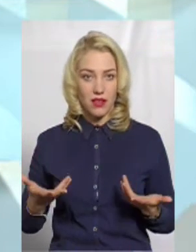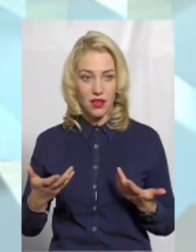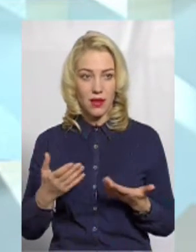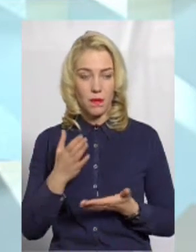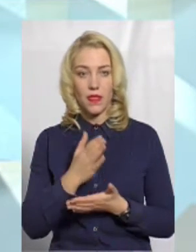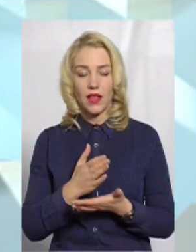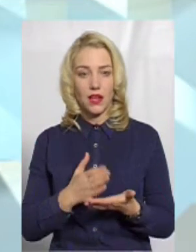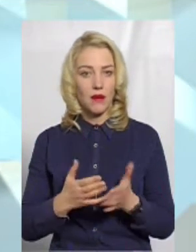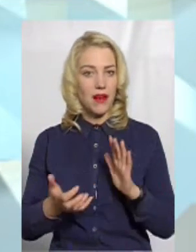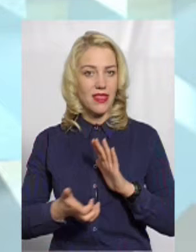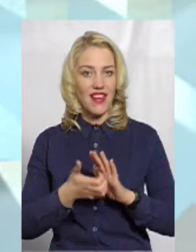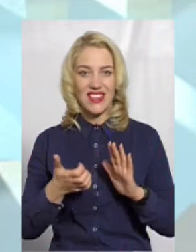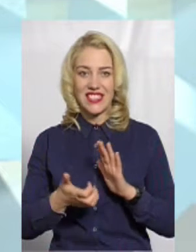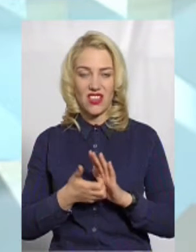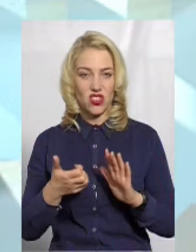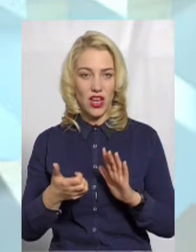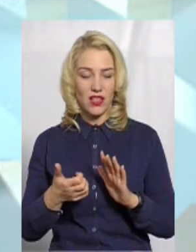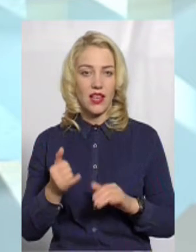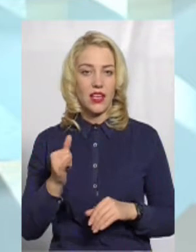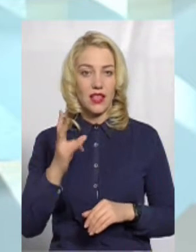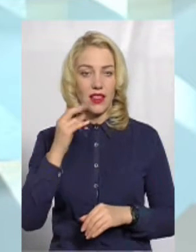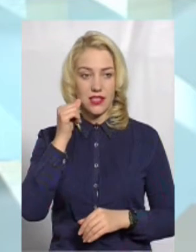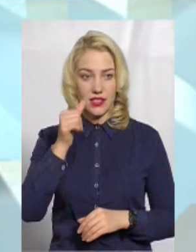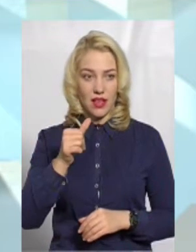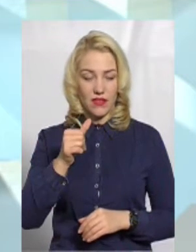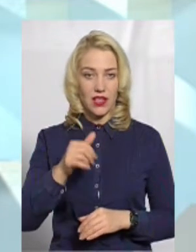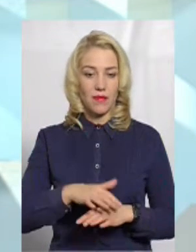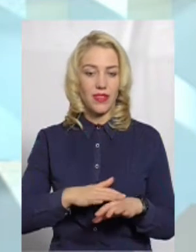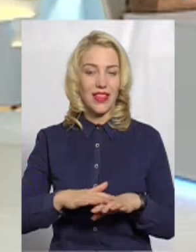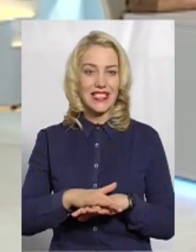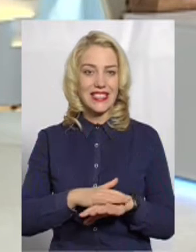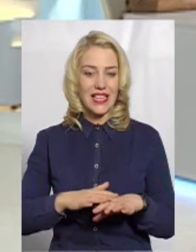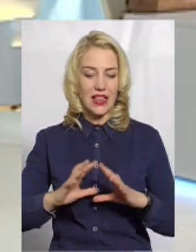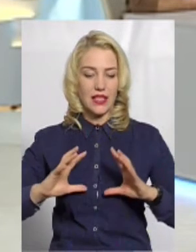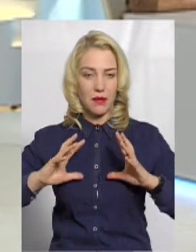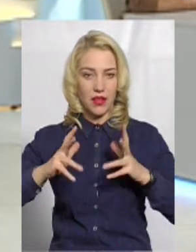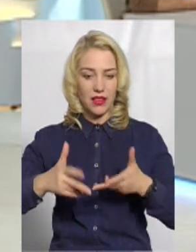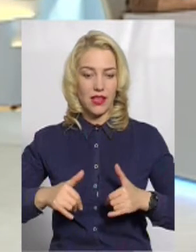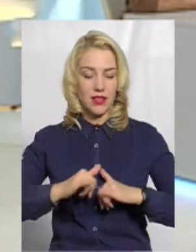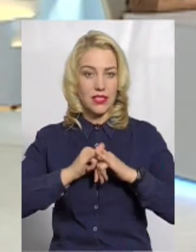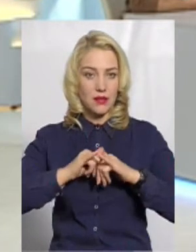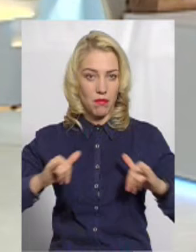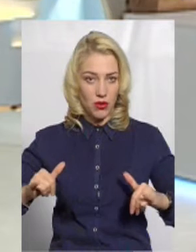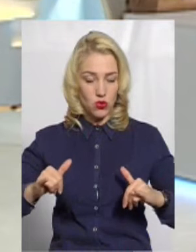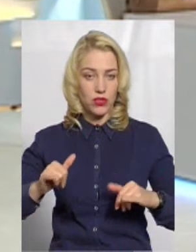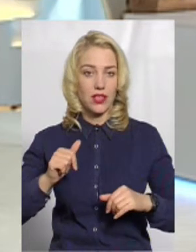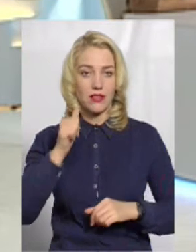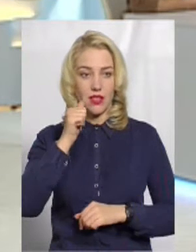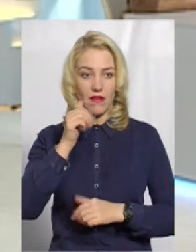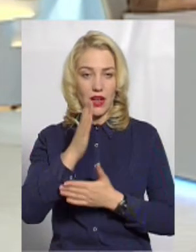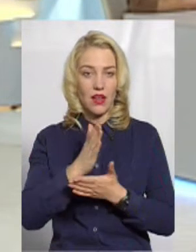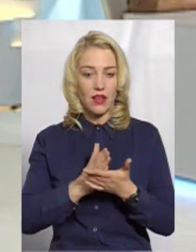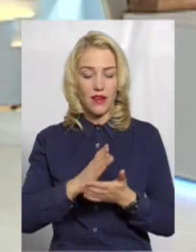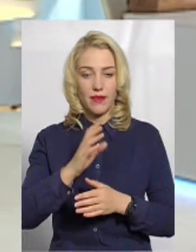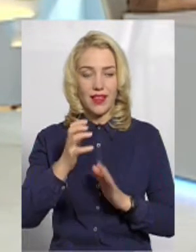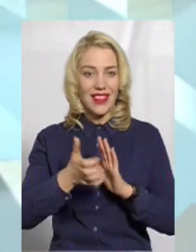хліба не вистачає, на завтра населення планети невпинно збільшується, завтра хліба